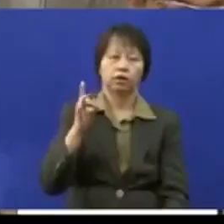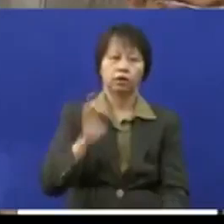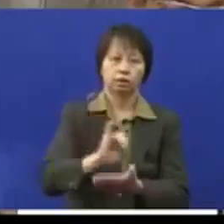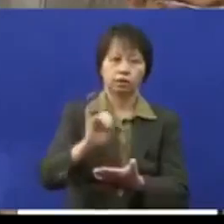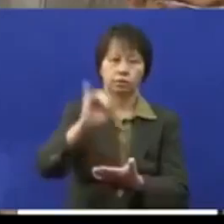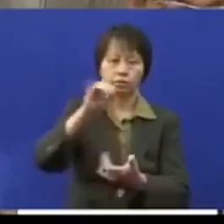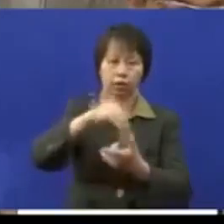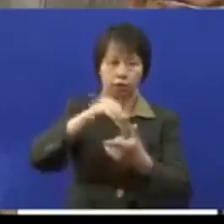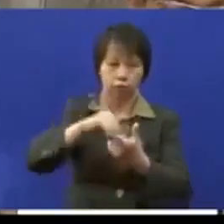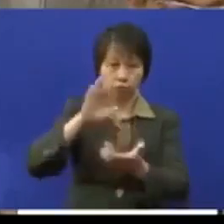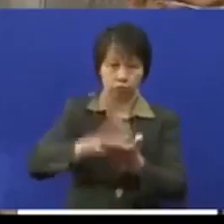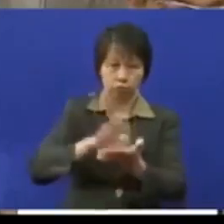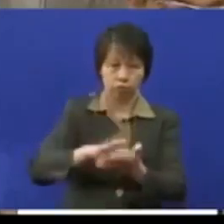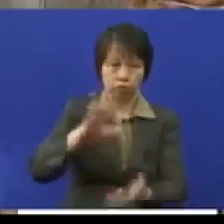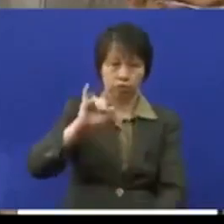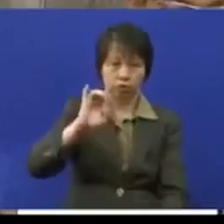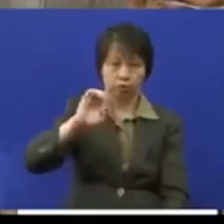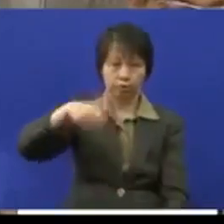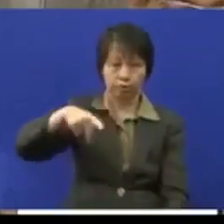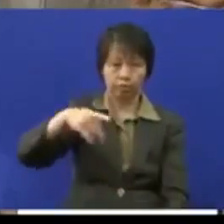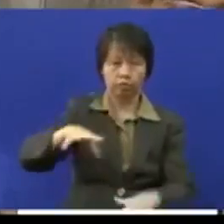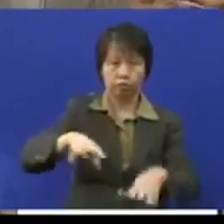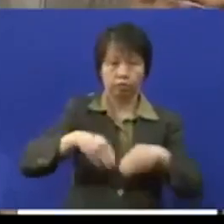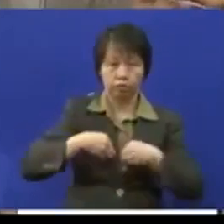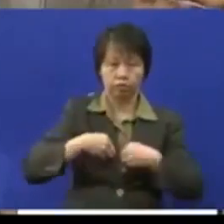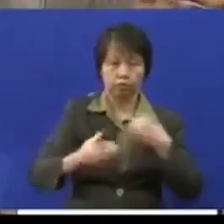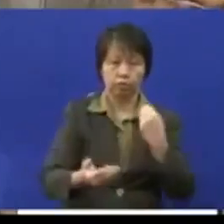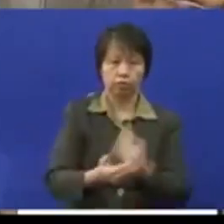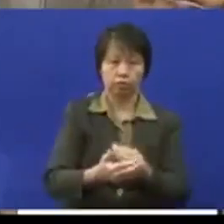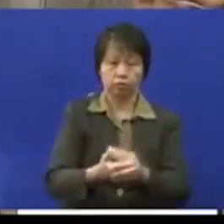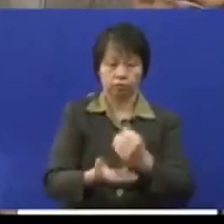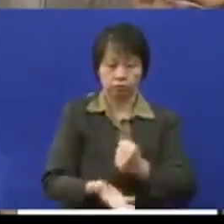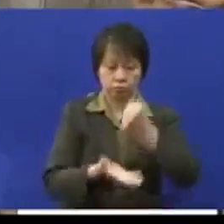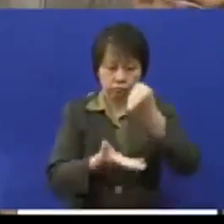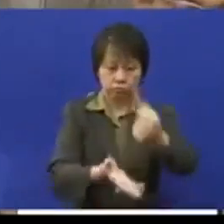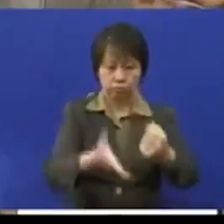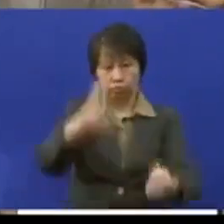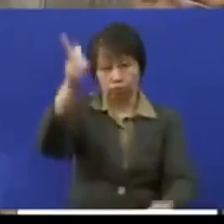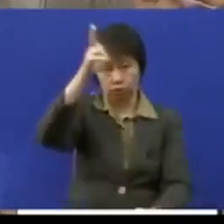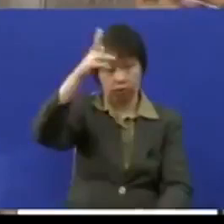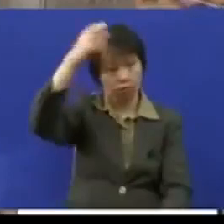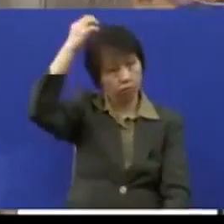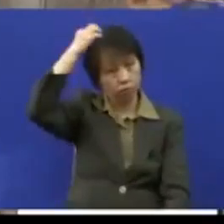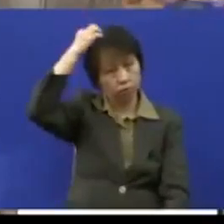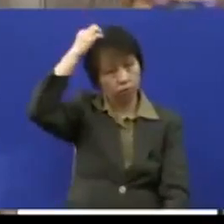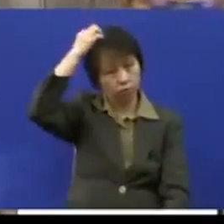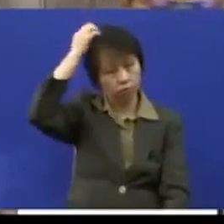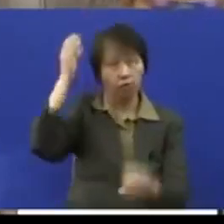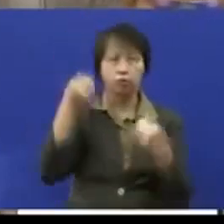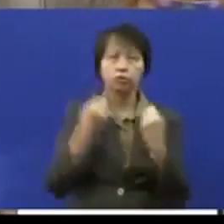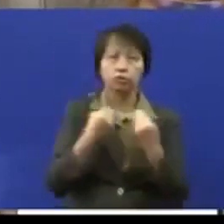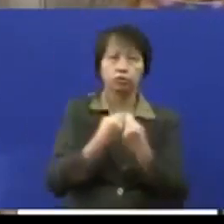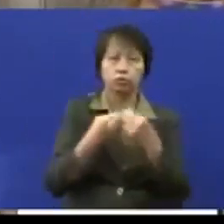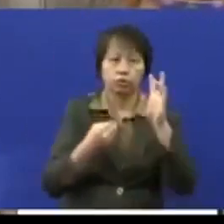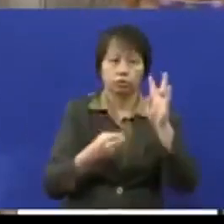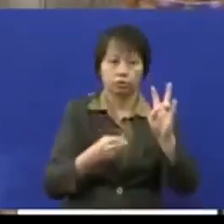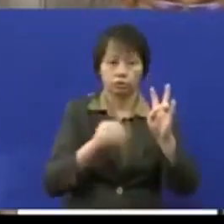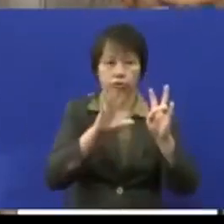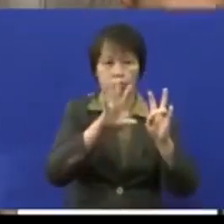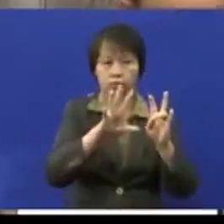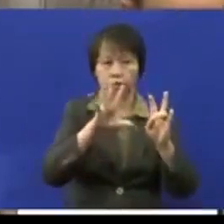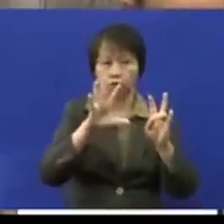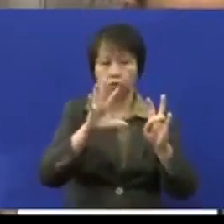sekolah EIP telah menerima bantuan geran EIP oleh kerajaan negeri Selangor berjumlah 750